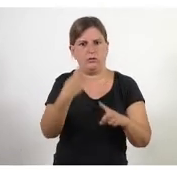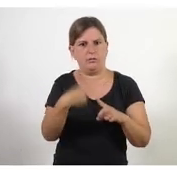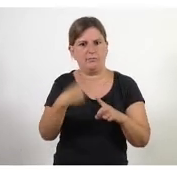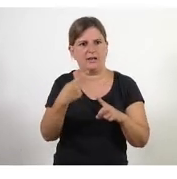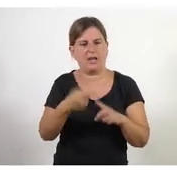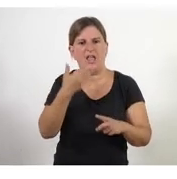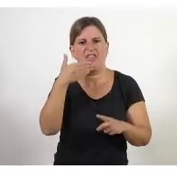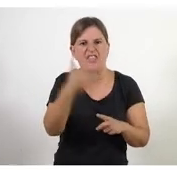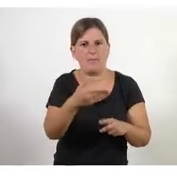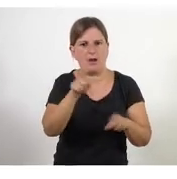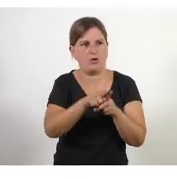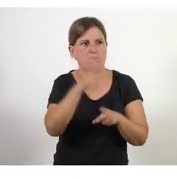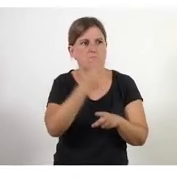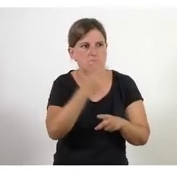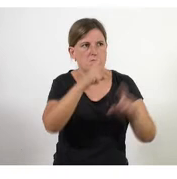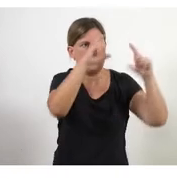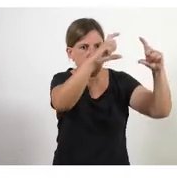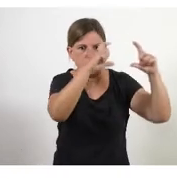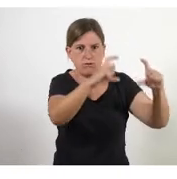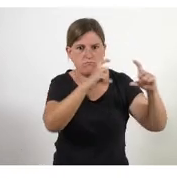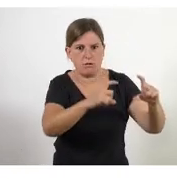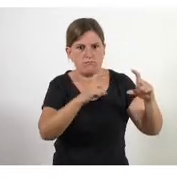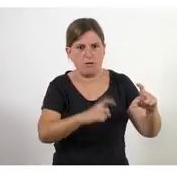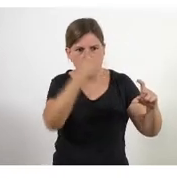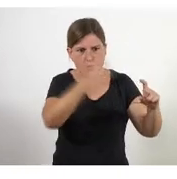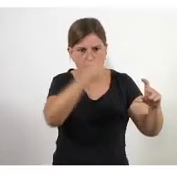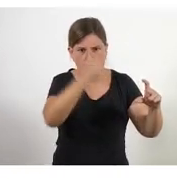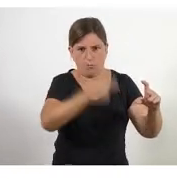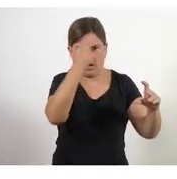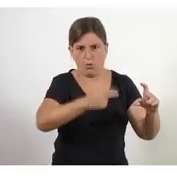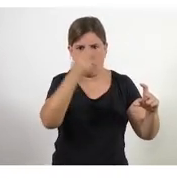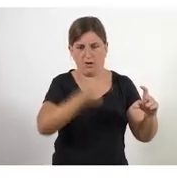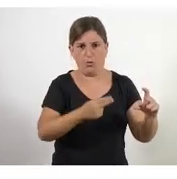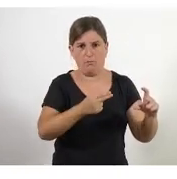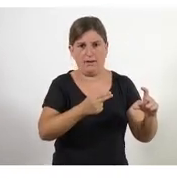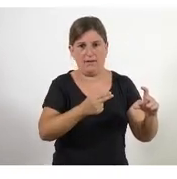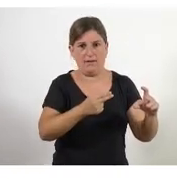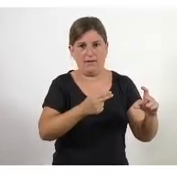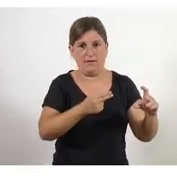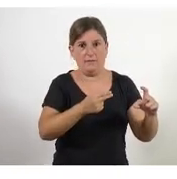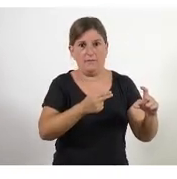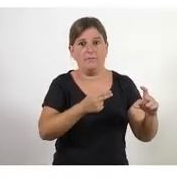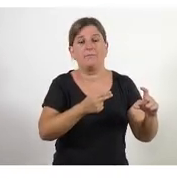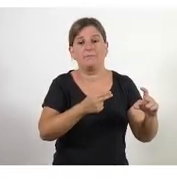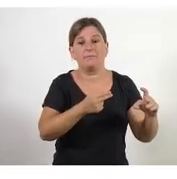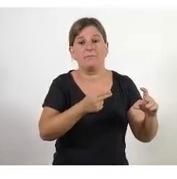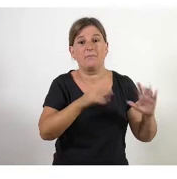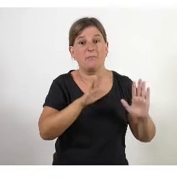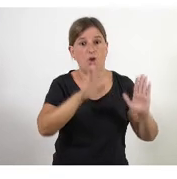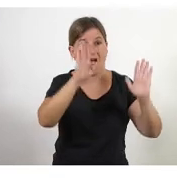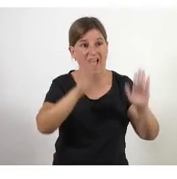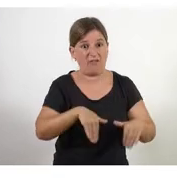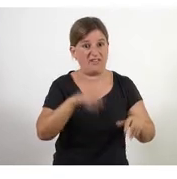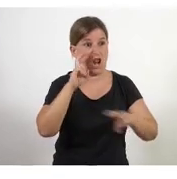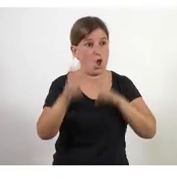molt efectius i ens hem exigit ser molt eficients i molt efectius que hem posat l'eficiència